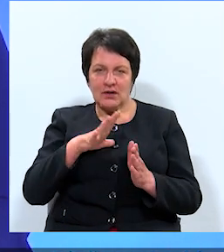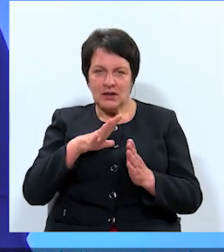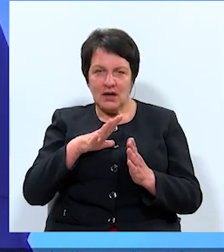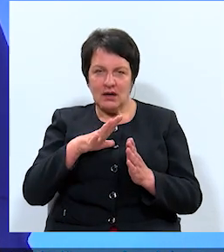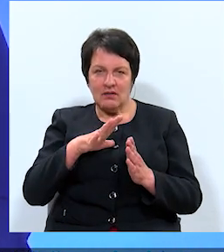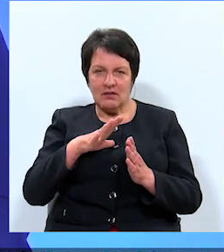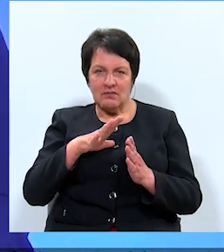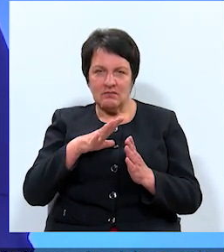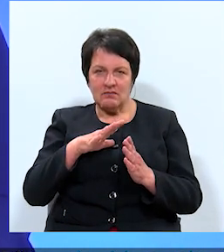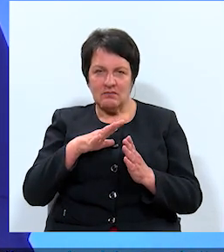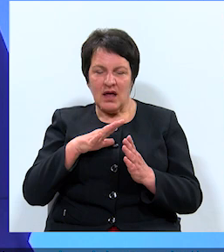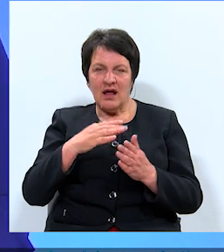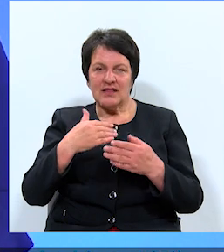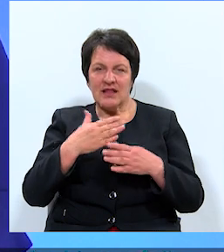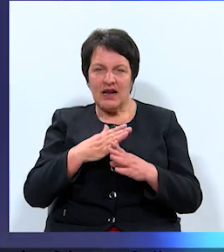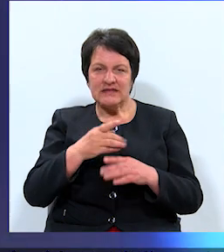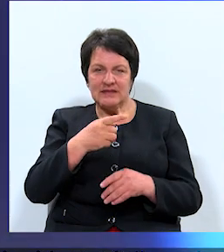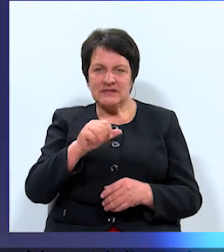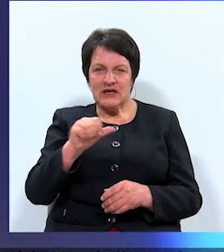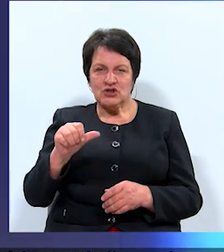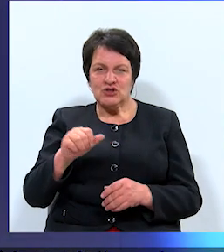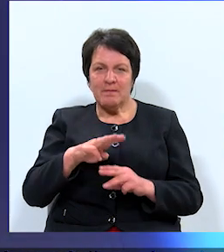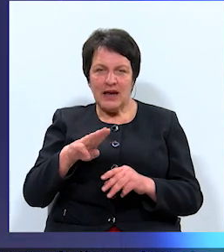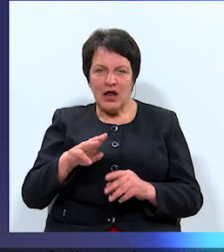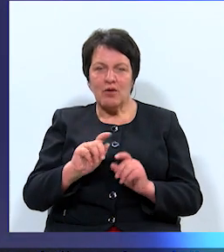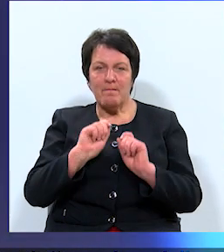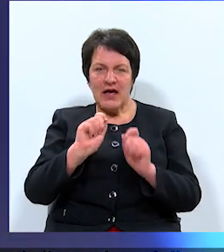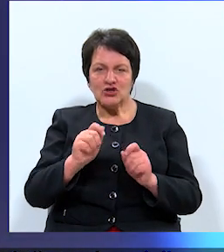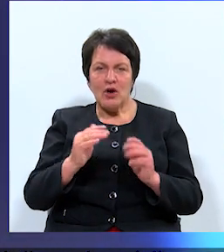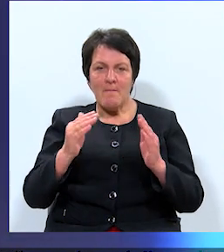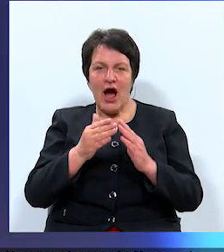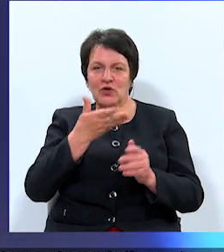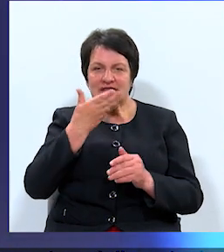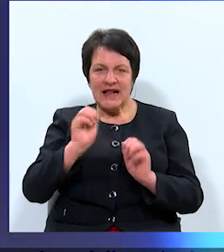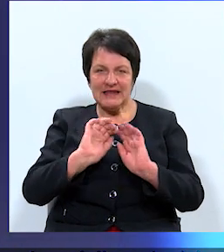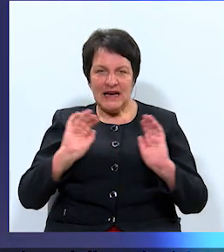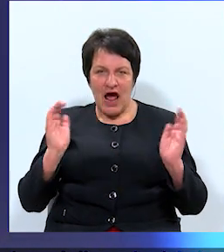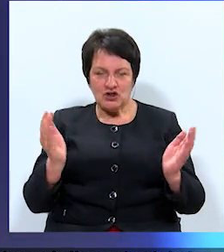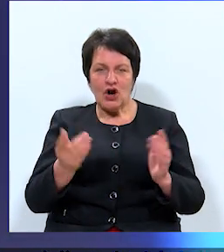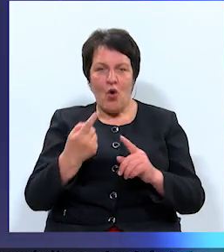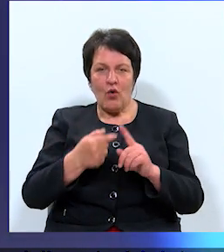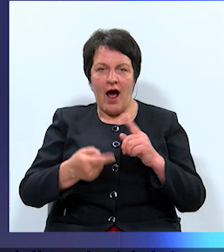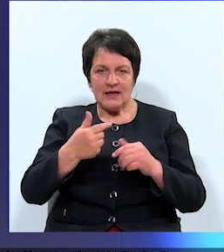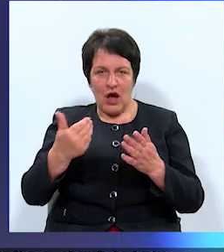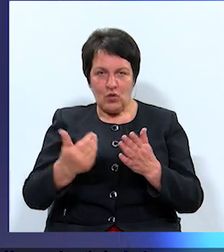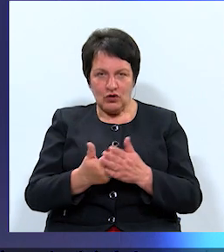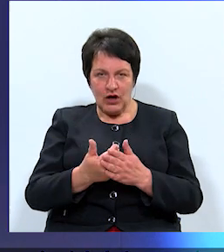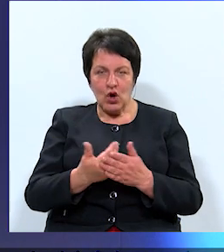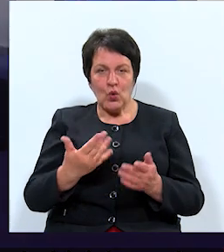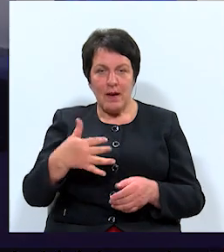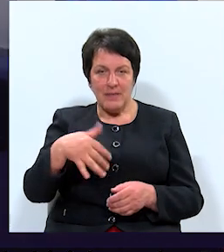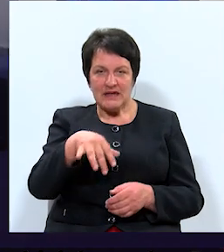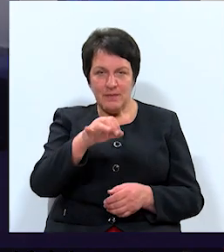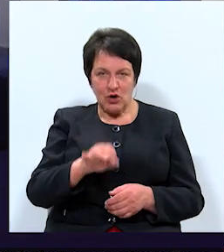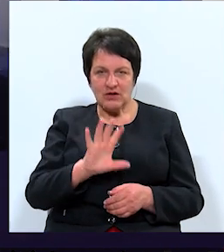166 miljoni piešķirti māju siltināšanai un atjaunošanai, kur 50%